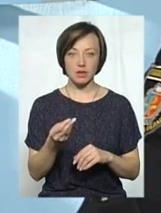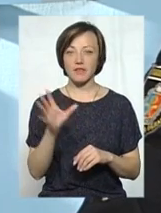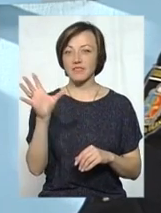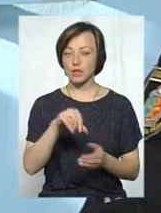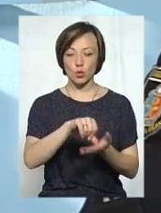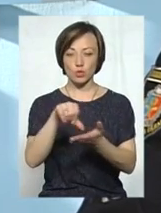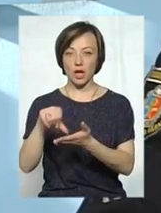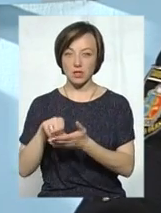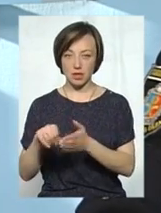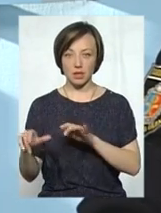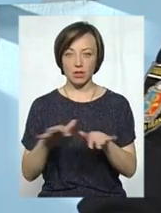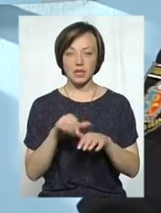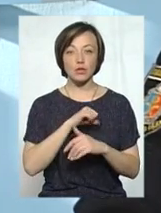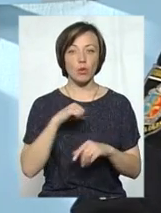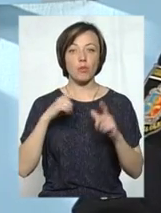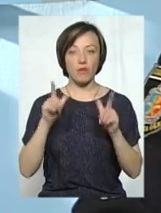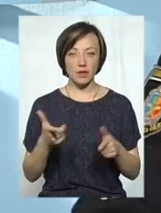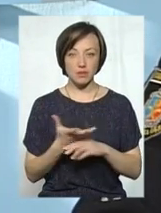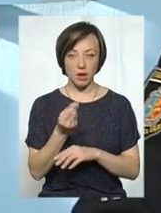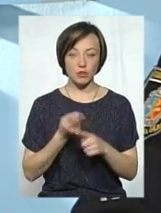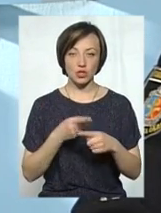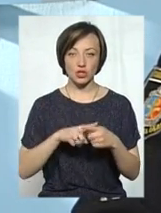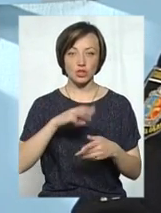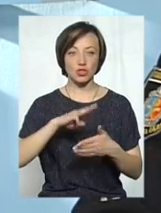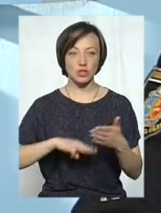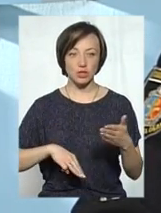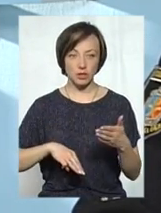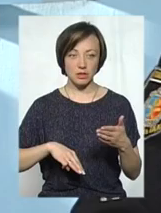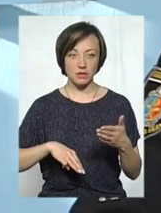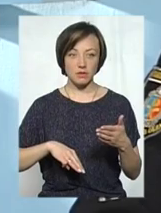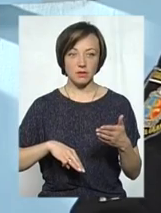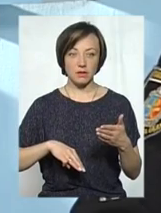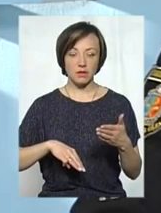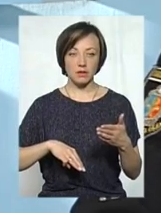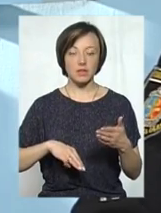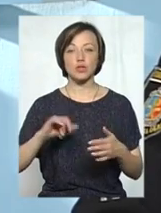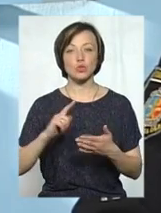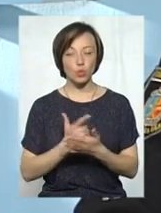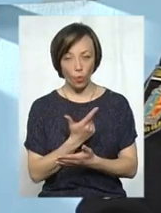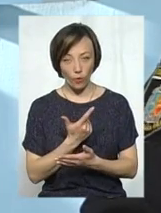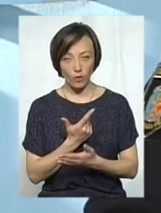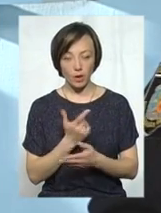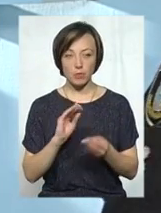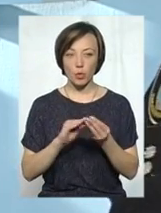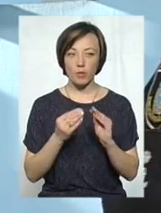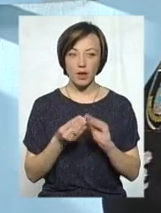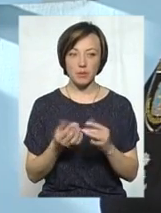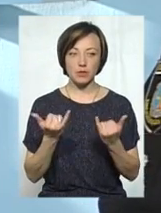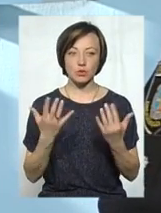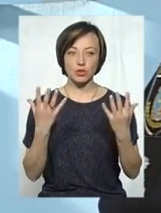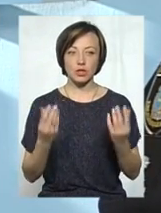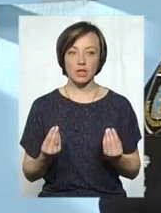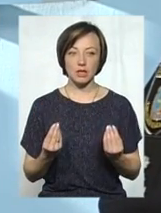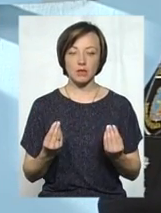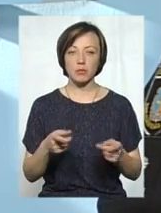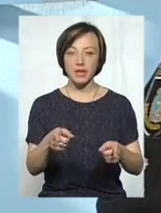всі учасники дорожнього руху добровільно сплачують ці штрафи. І знову ж таки, проблематично на сьогоднішній день